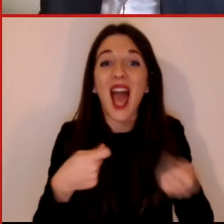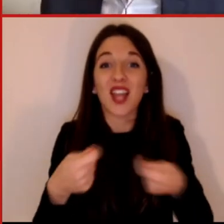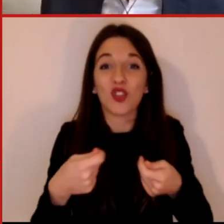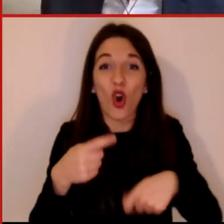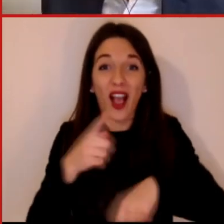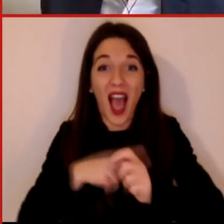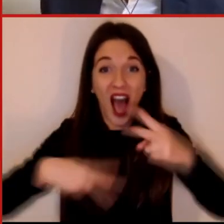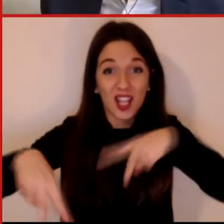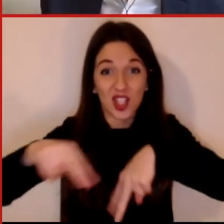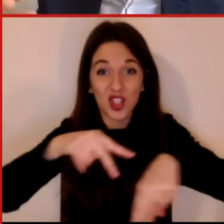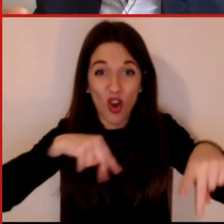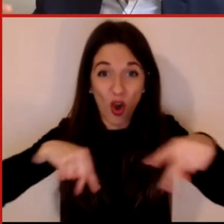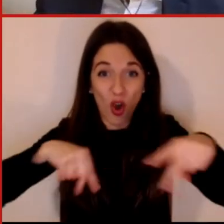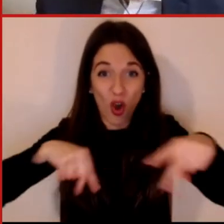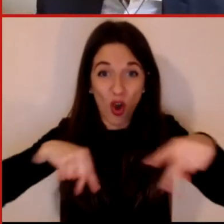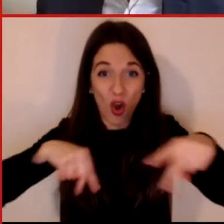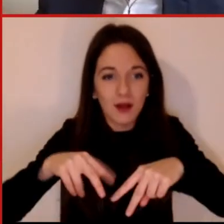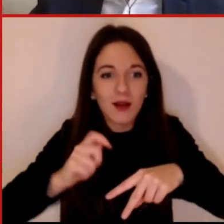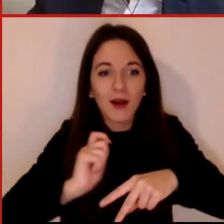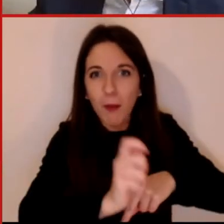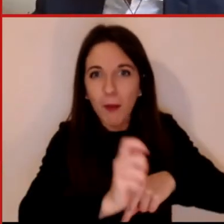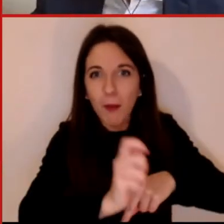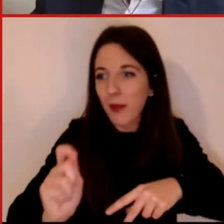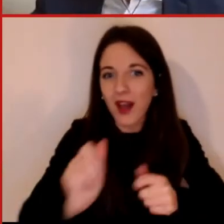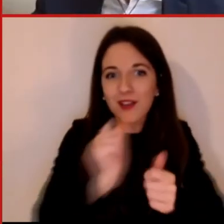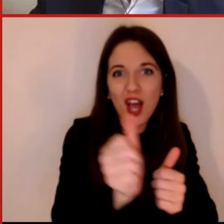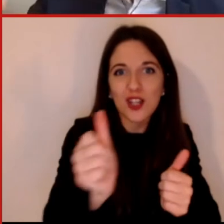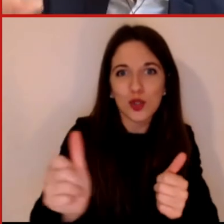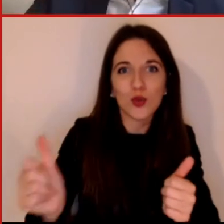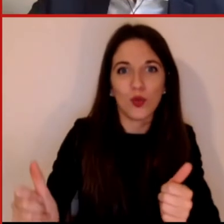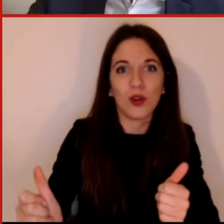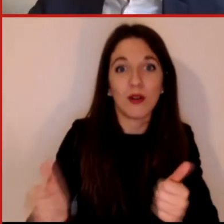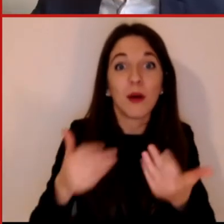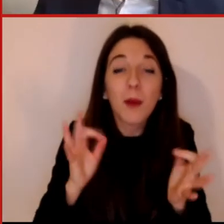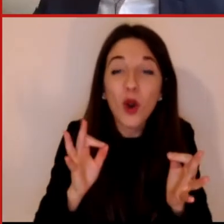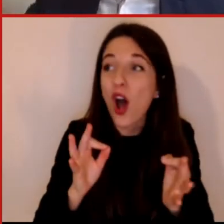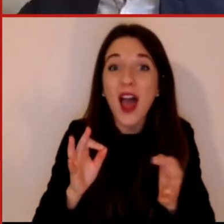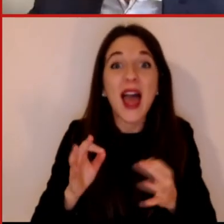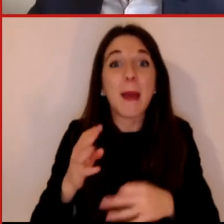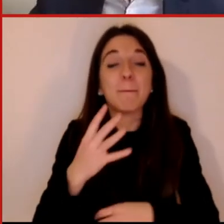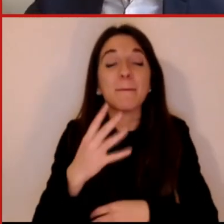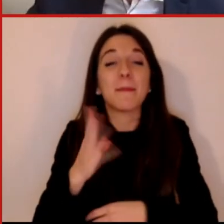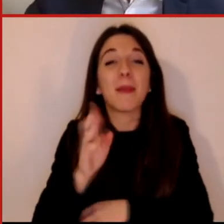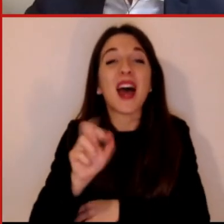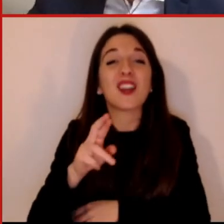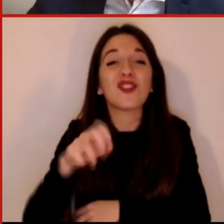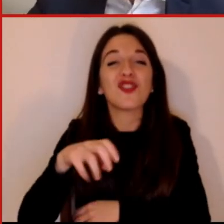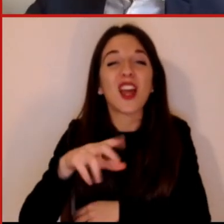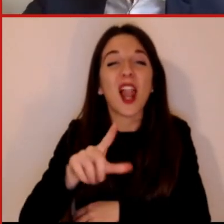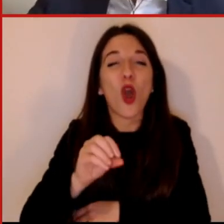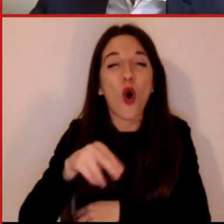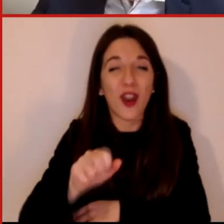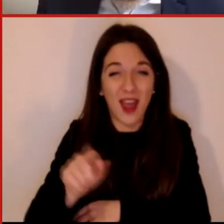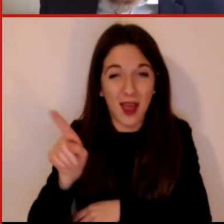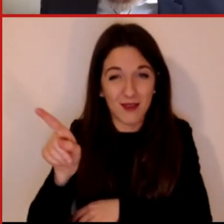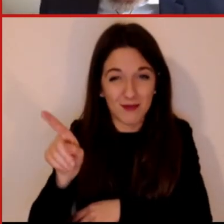accademica, stiamo parlando che il Barcellona, la grande squadra di calcio, usa questo tipo di algoritmi ed ha un intero gruppo di data scientist